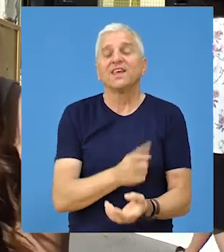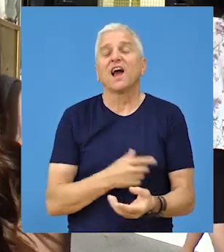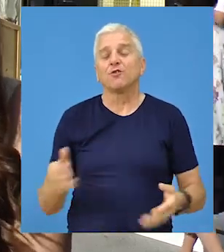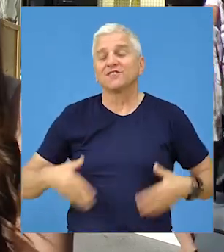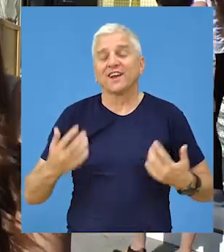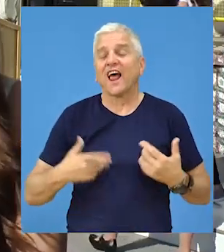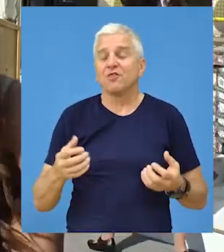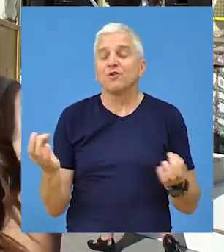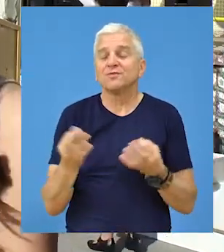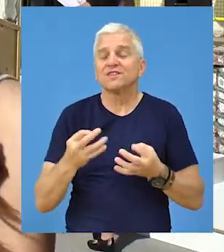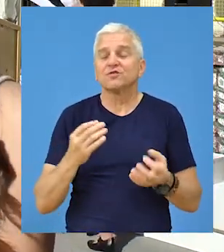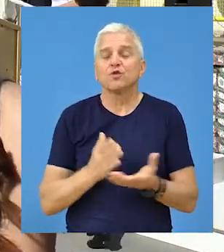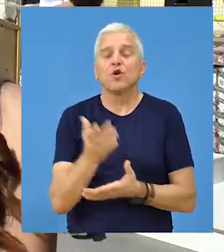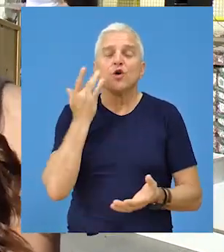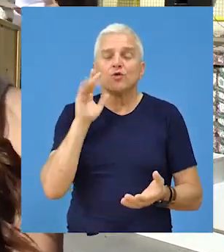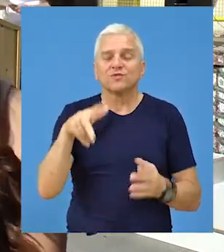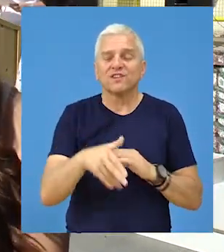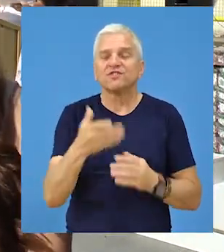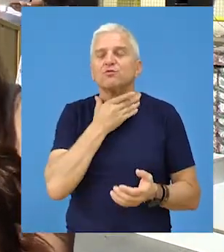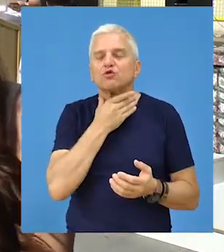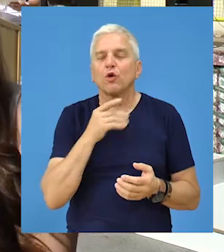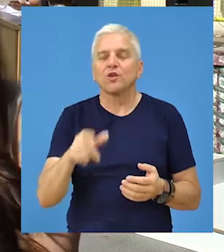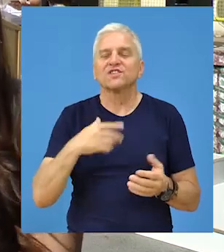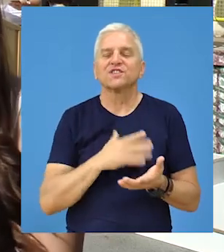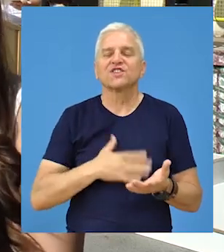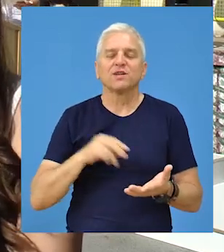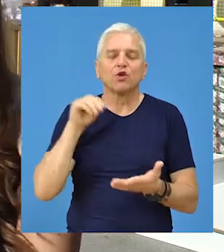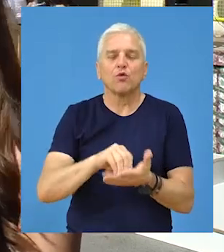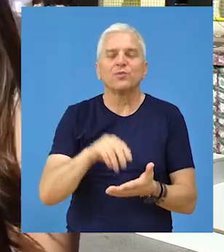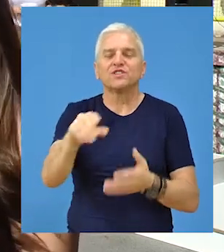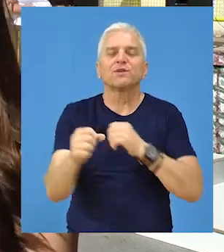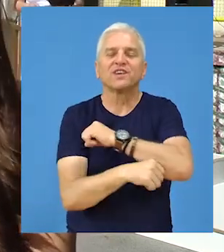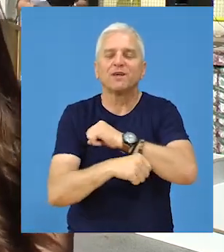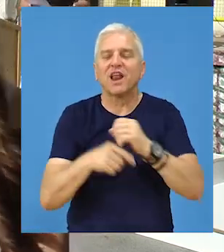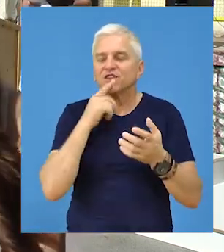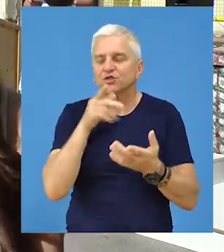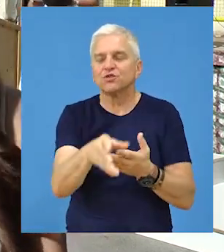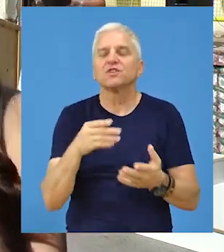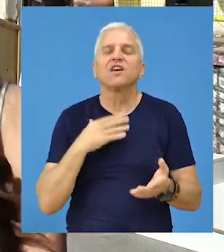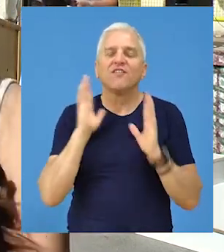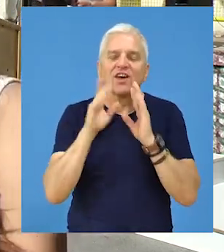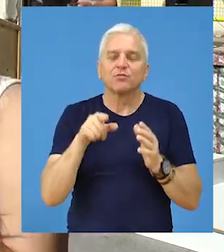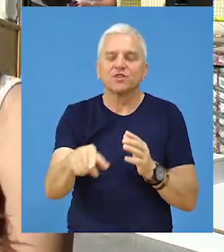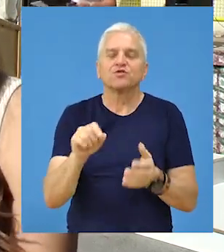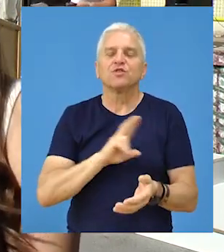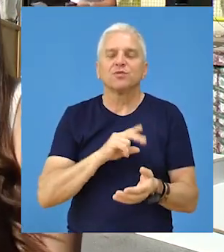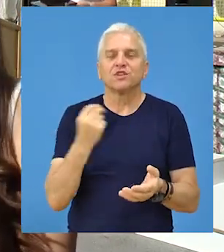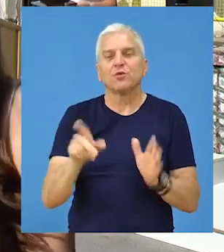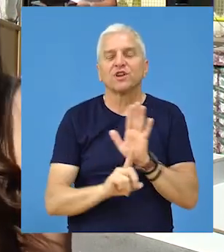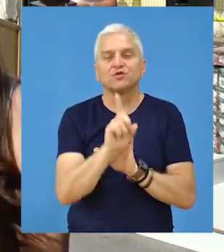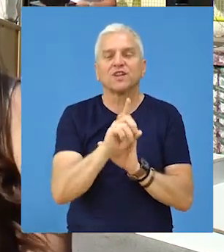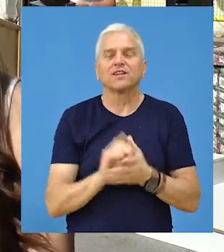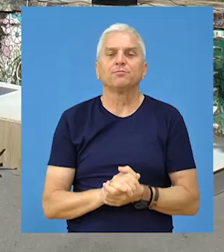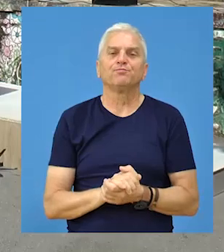Veoma se radujem što sam na ovaj način uspjela da završim školu, htjela bih da upišem gimnaziju i nadam se da ću i tamo imati ovako